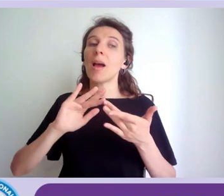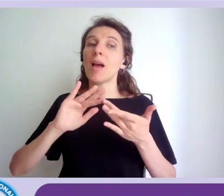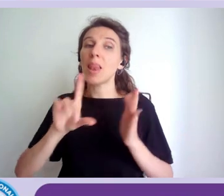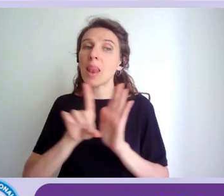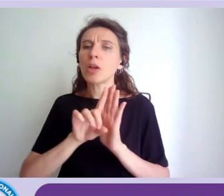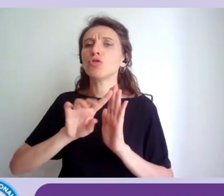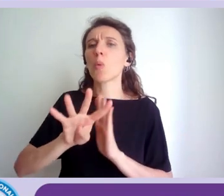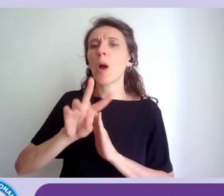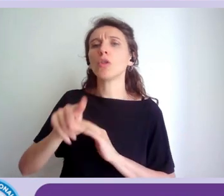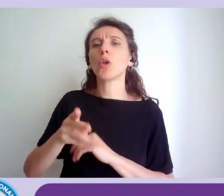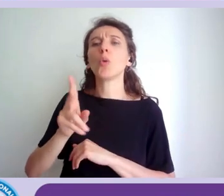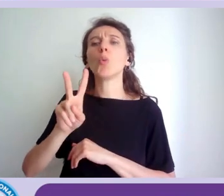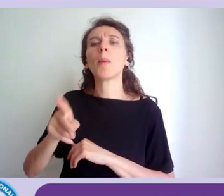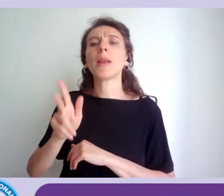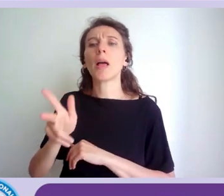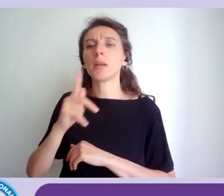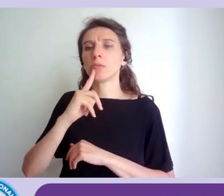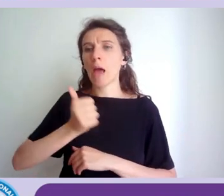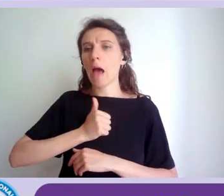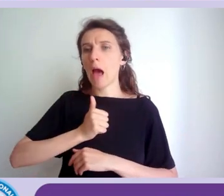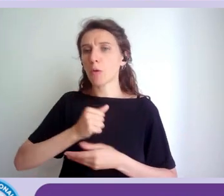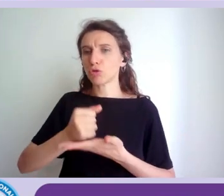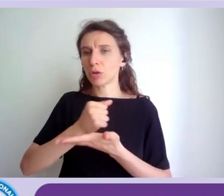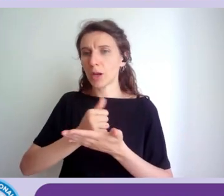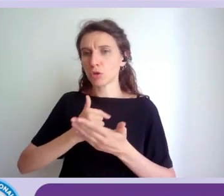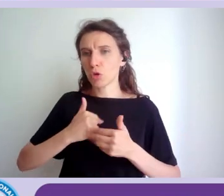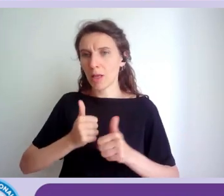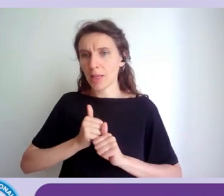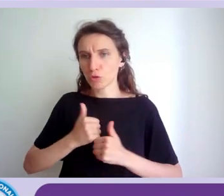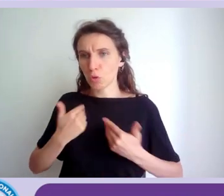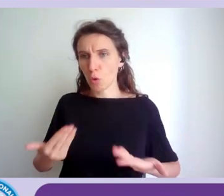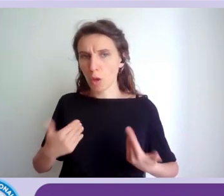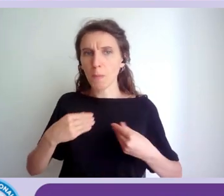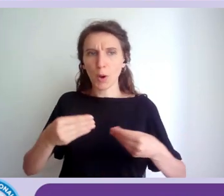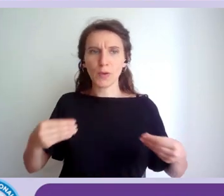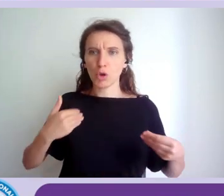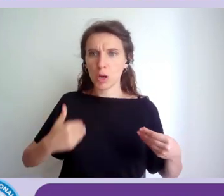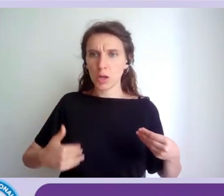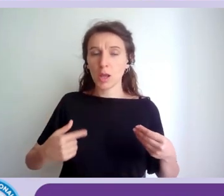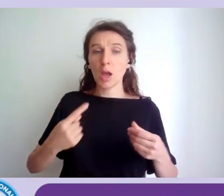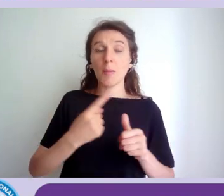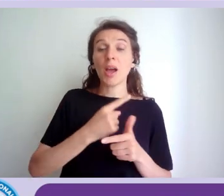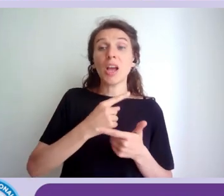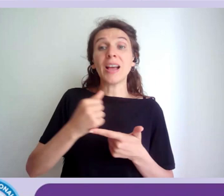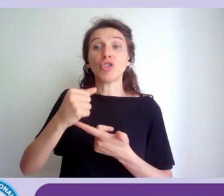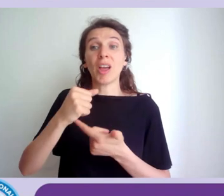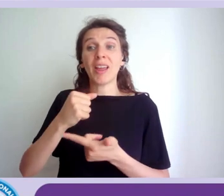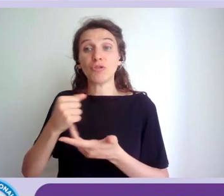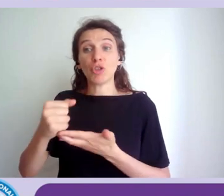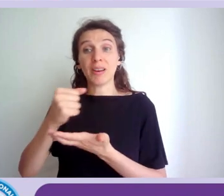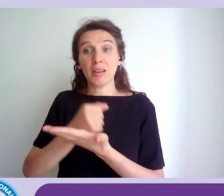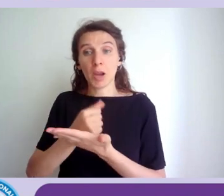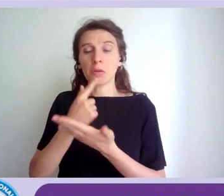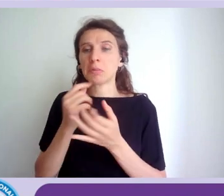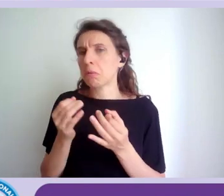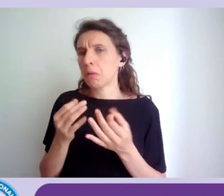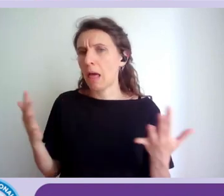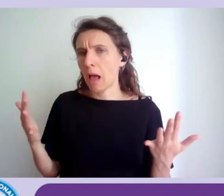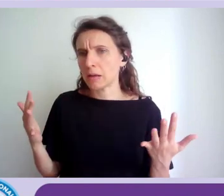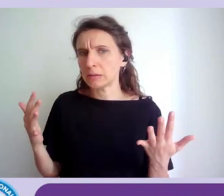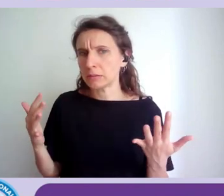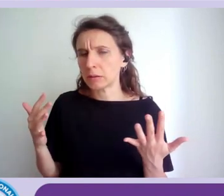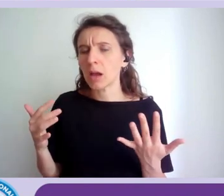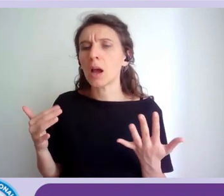autocertifico che sono professionista poi c'è la certificazione che è fatta classica che è fatta da